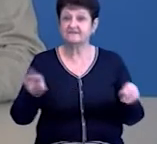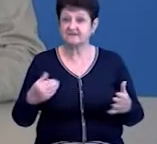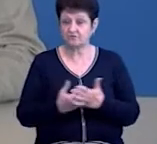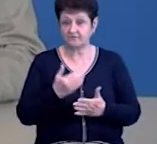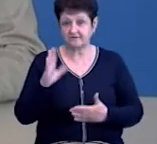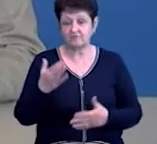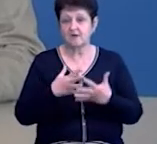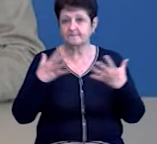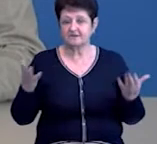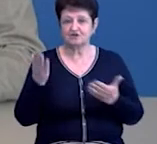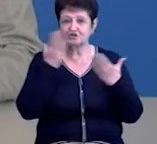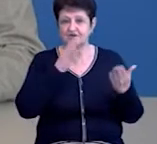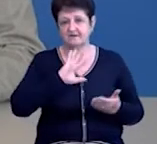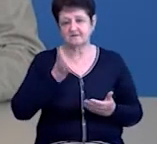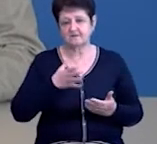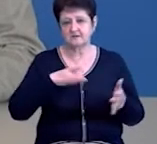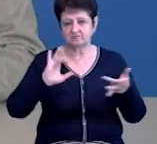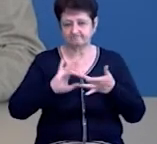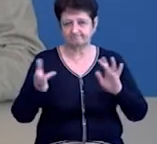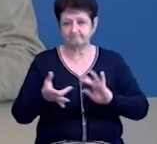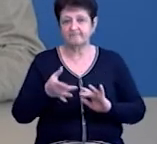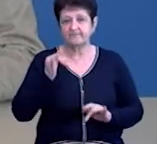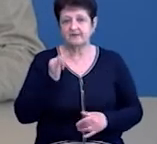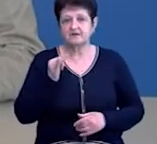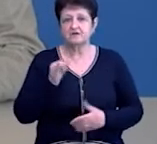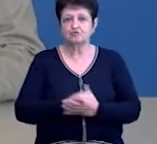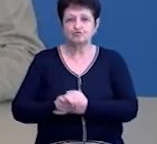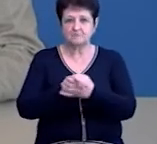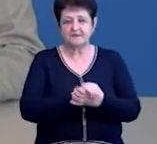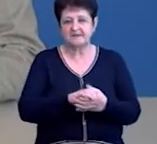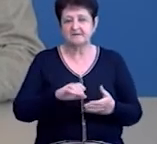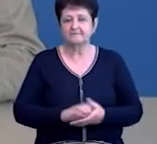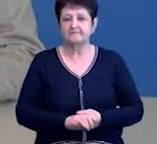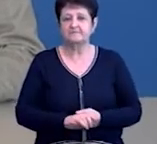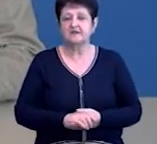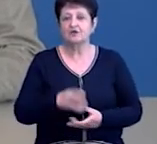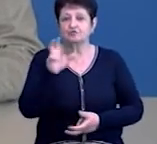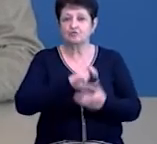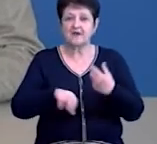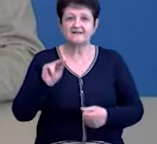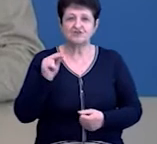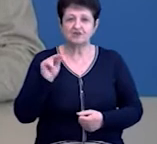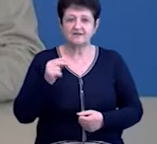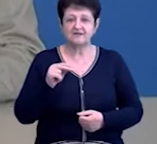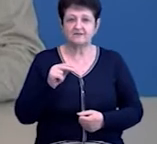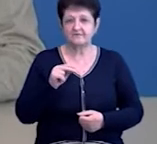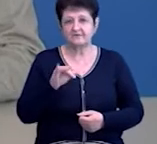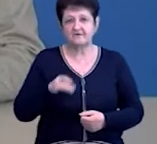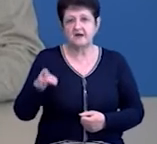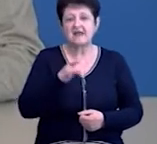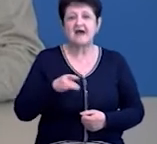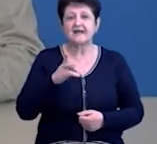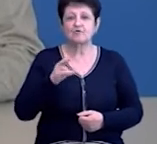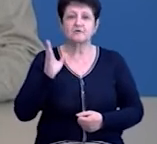вівторка. Більше читайте на наших сторінках у соцмережах та на сайті Суспільне.Медіа. Шукайте Чернігівщину у вкладці регіони.